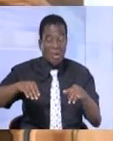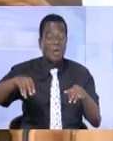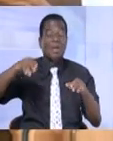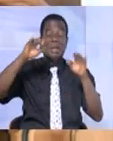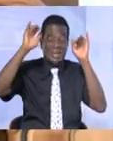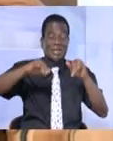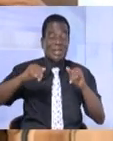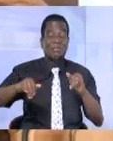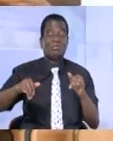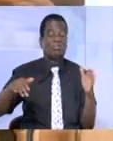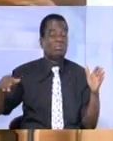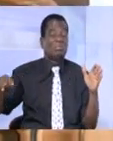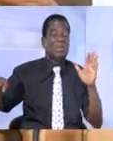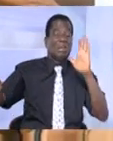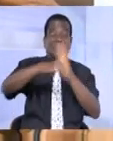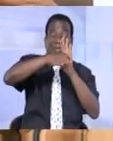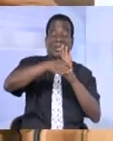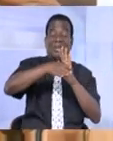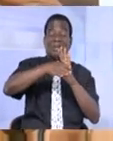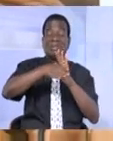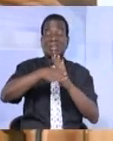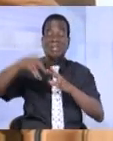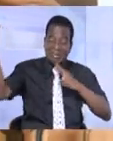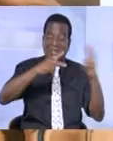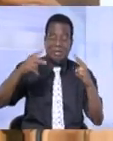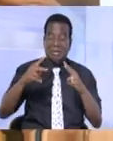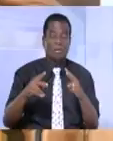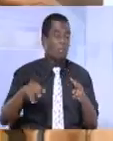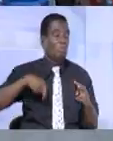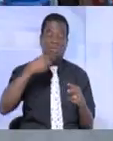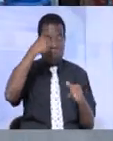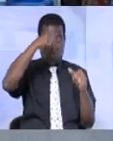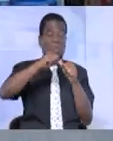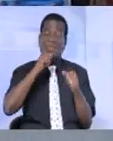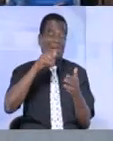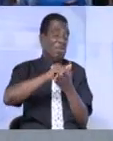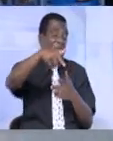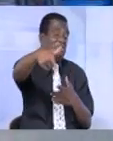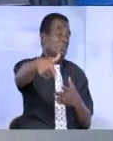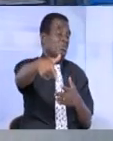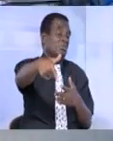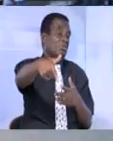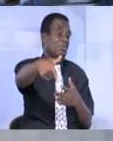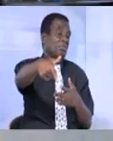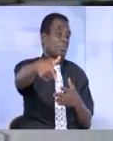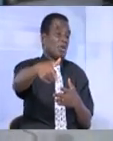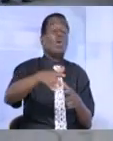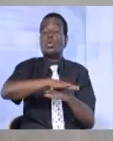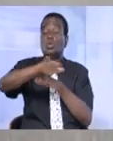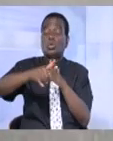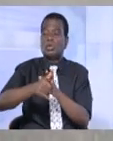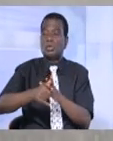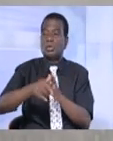vécu et que nous continuons à vivre en Côte d'Ivoire ne se reconnaît pas dans cet acte. Sur huit victimes admises au CHU de Trècheville,